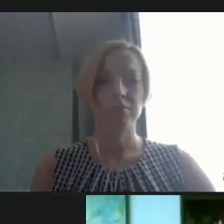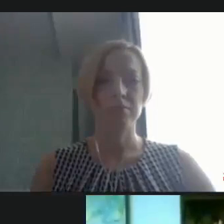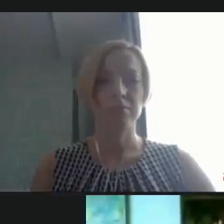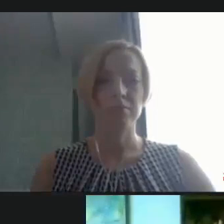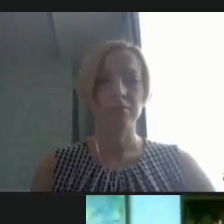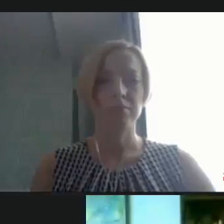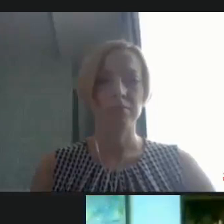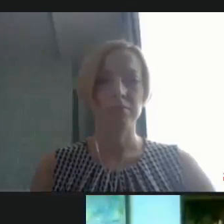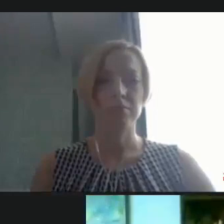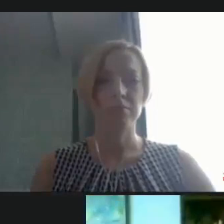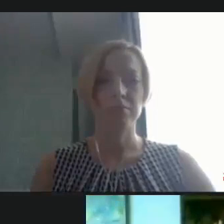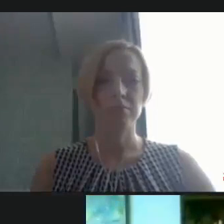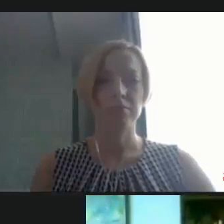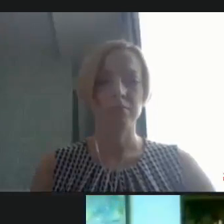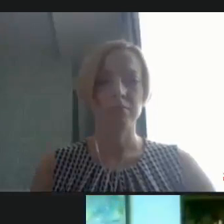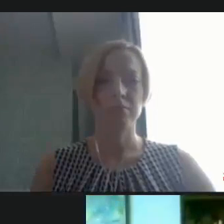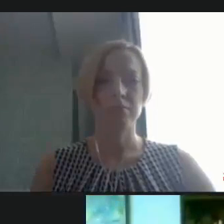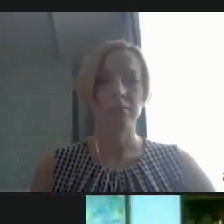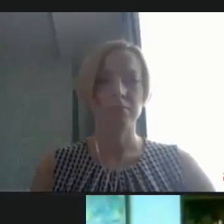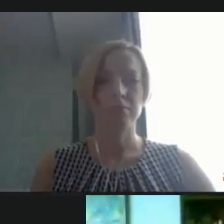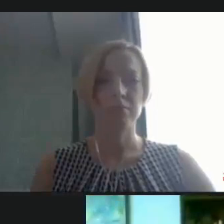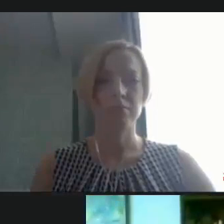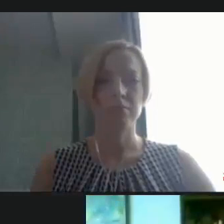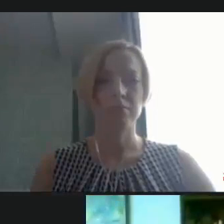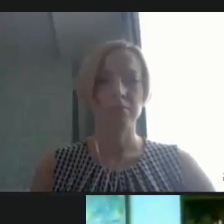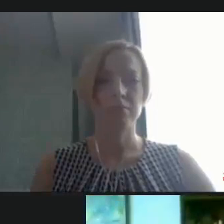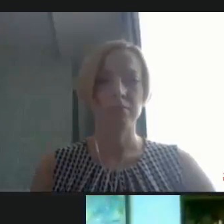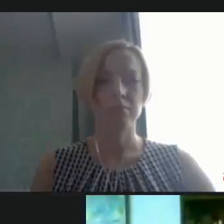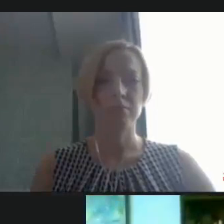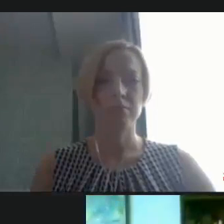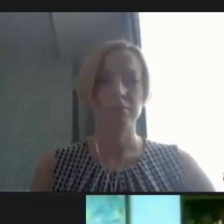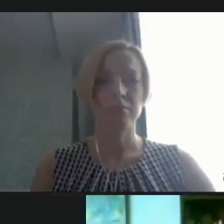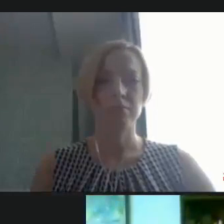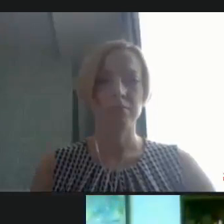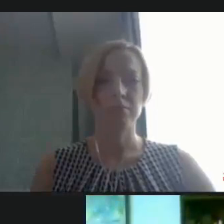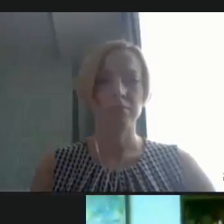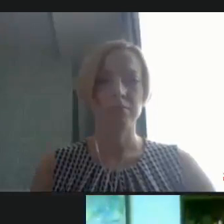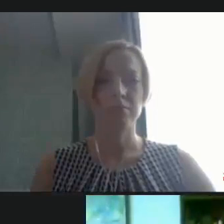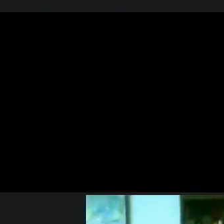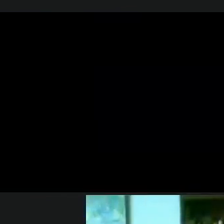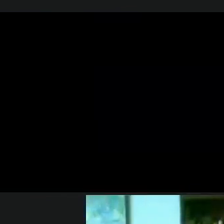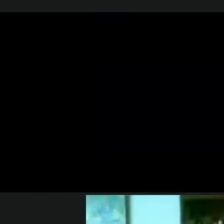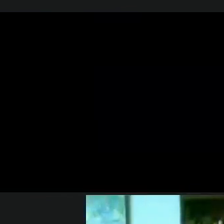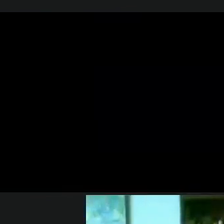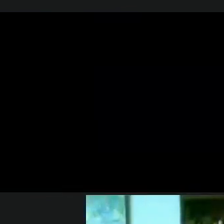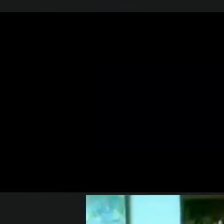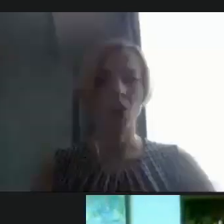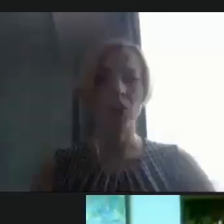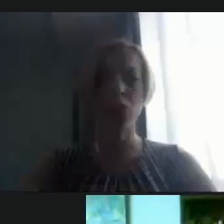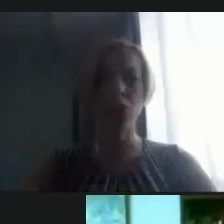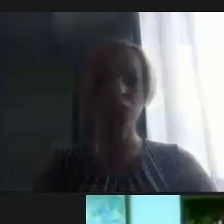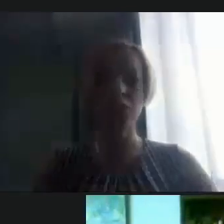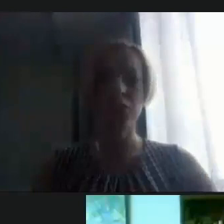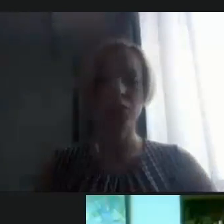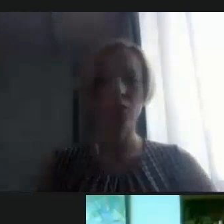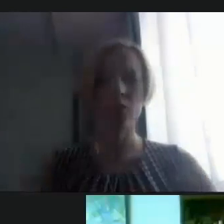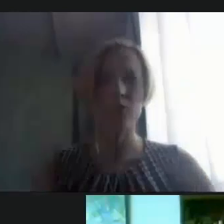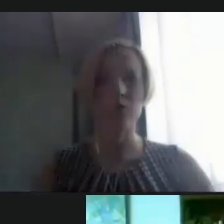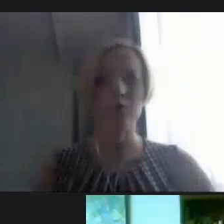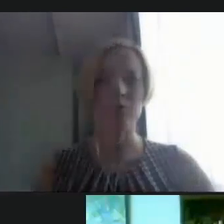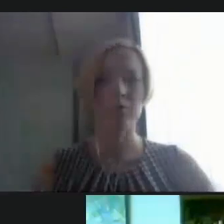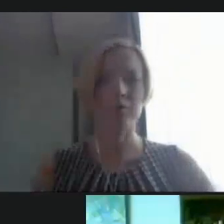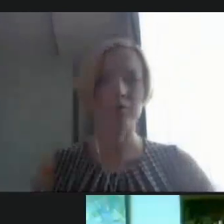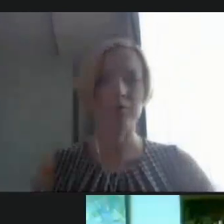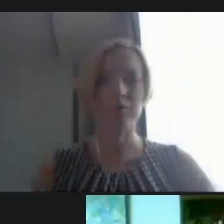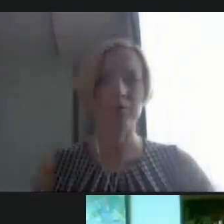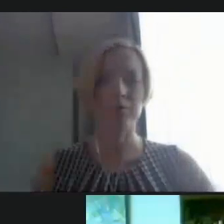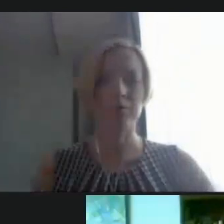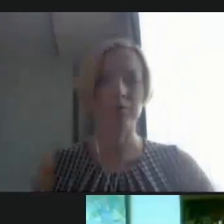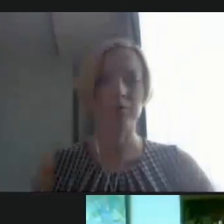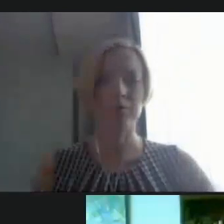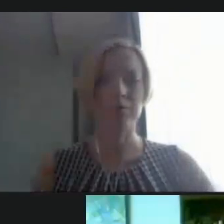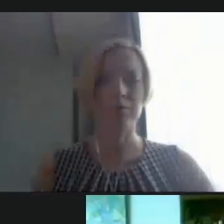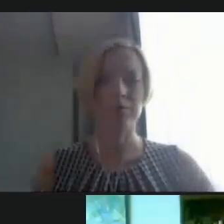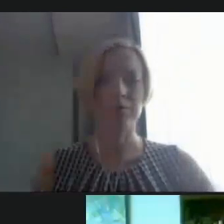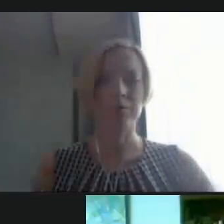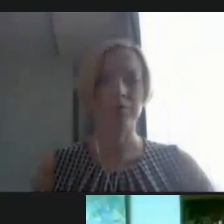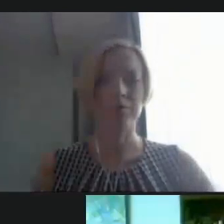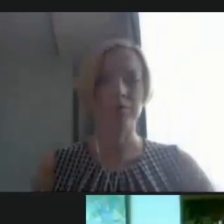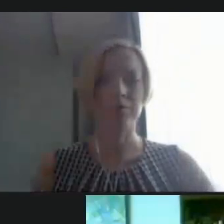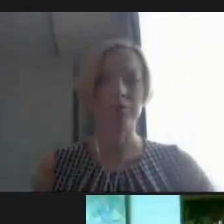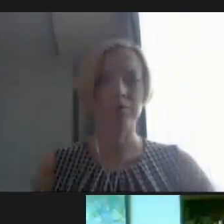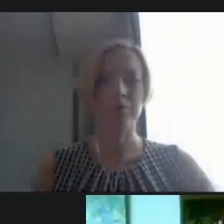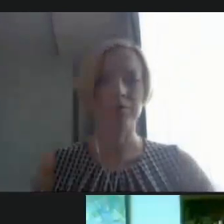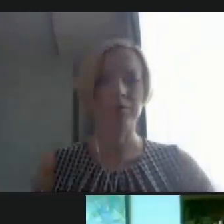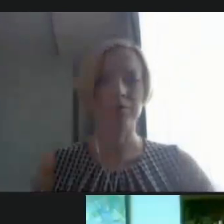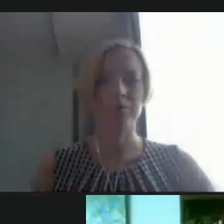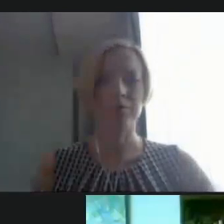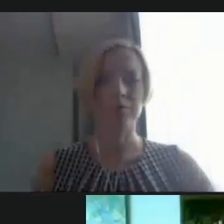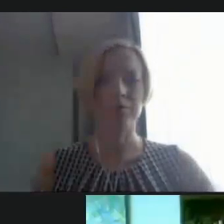Ты пропал? Наташа пропал, что ли? Не видно переводчика, да? Ну, короче, мне кажется, мы это видели впервые во